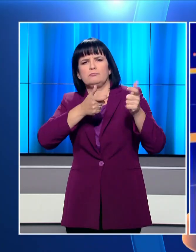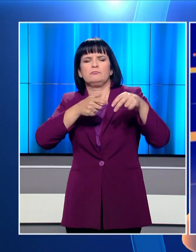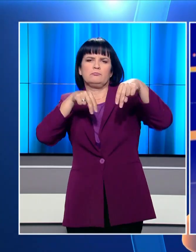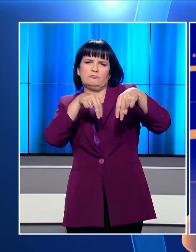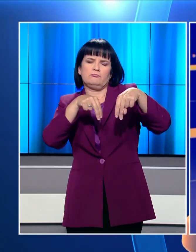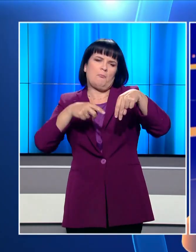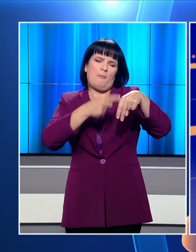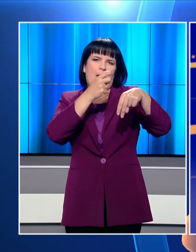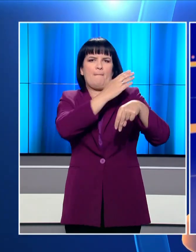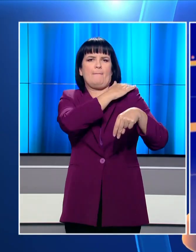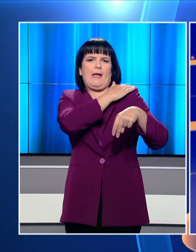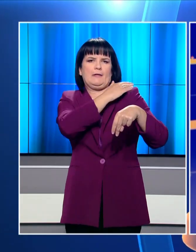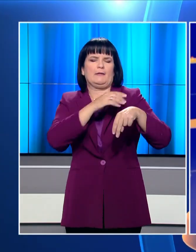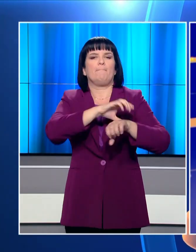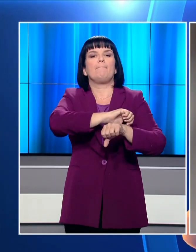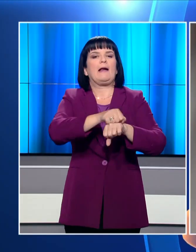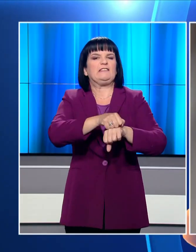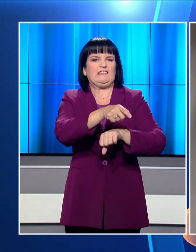πισόπλατα έναν Παλαιστίνιο.